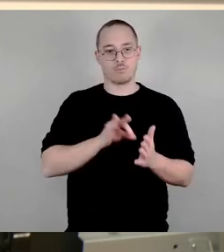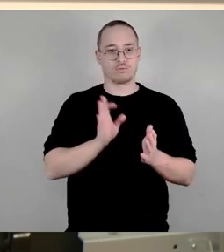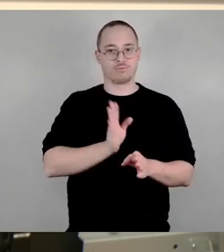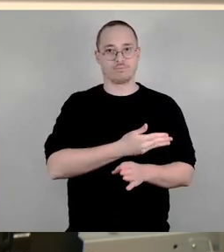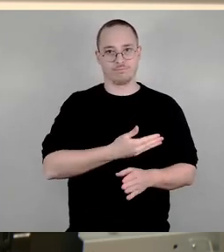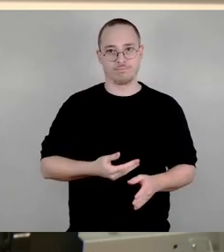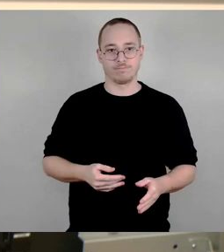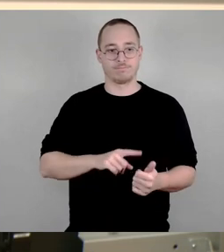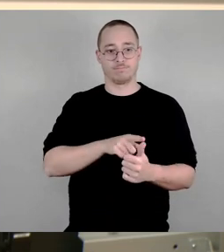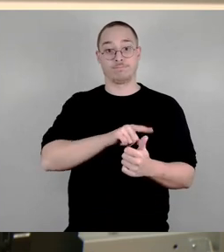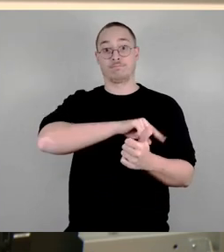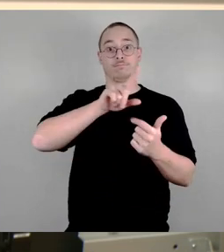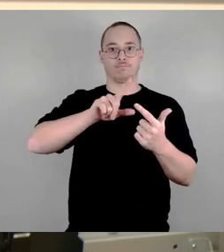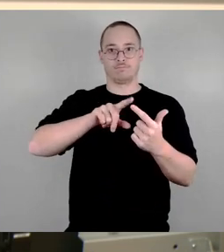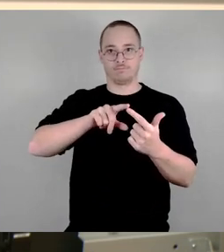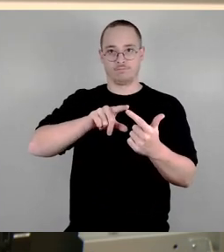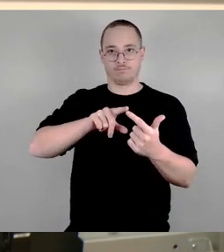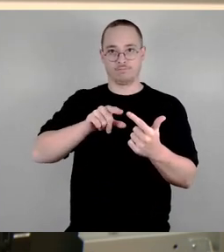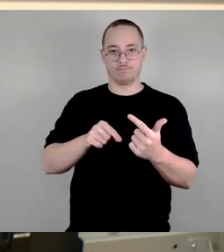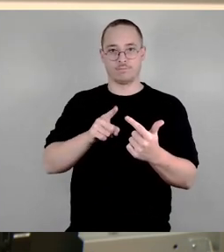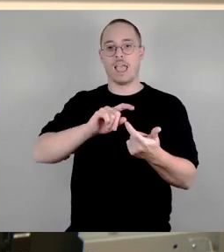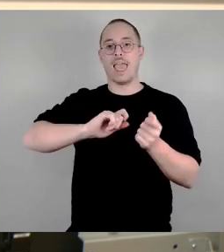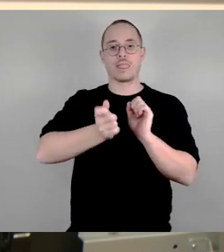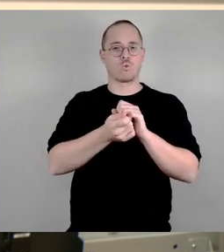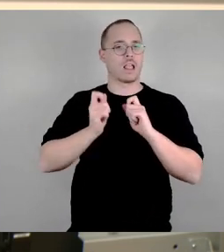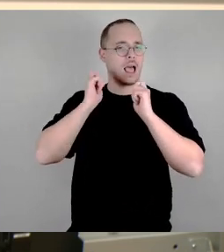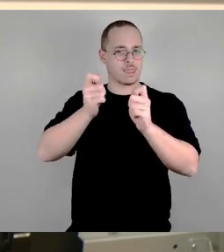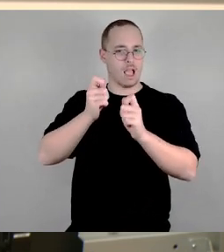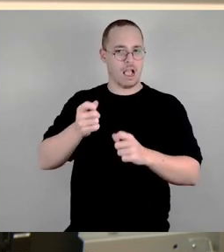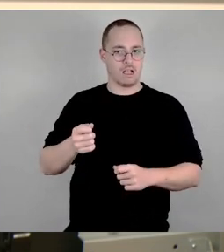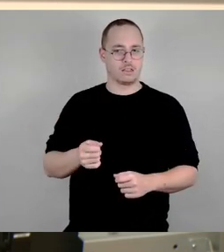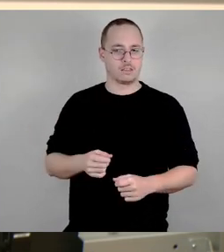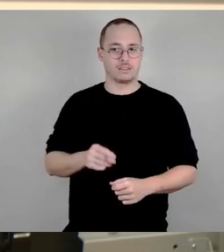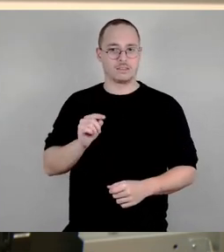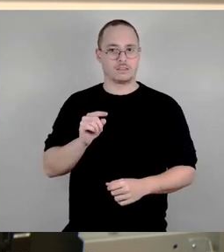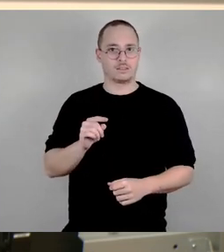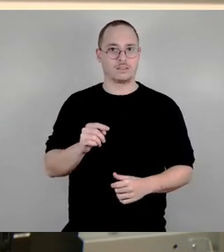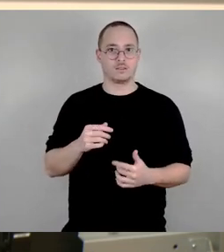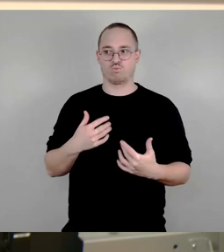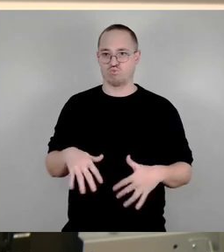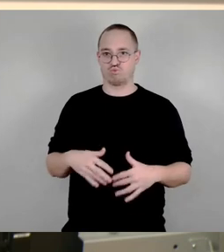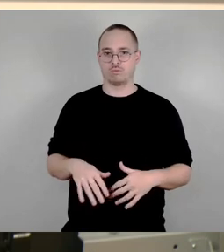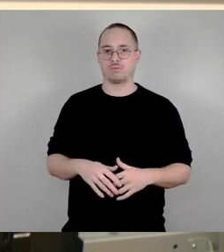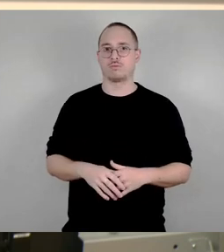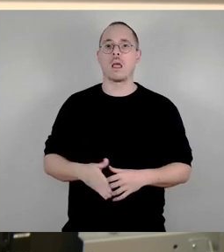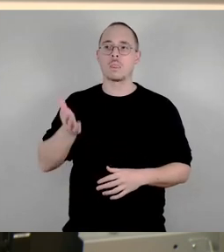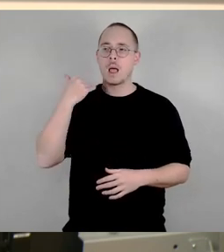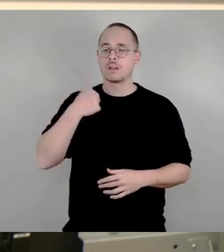Änderungsantrag, dass ich es nie vergesse. Wir hatten da in der Hitze des Gefechts, Gefecht ist damals geschrieben,